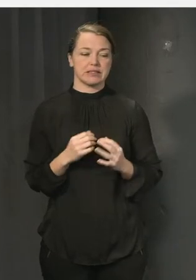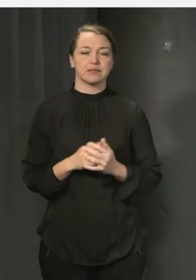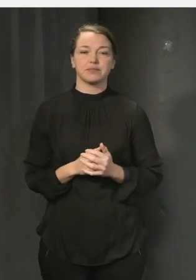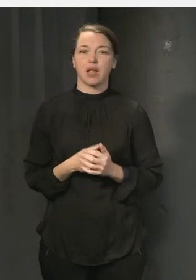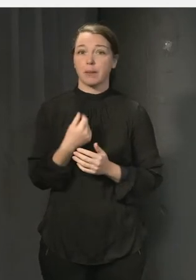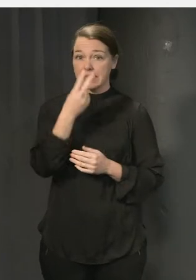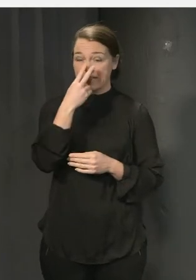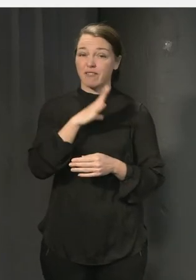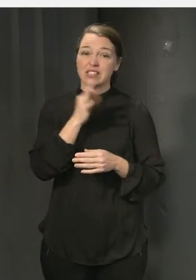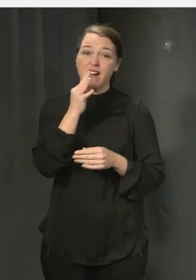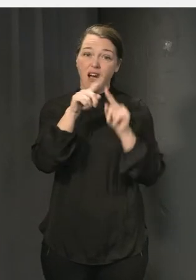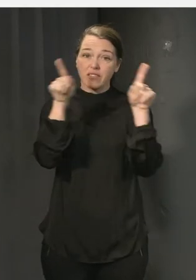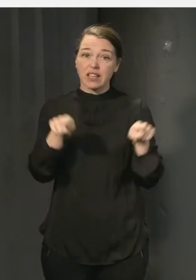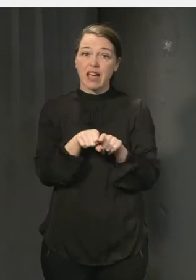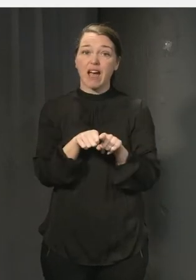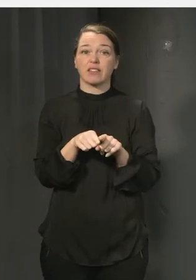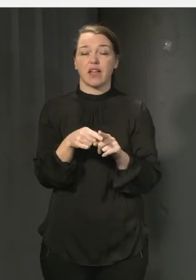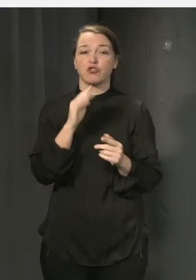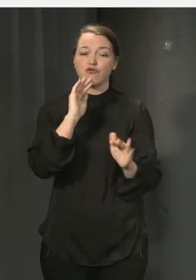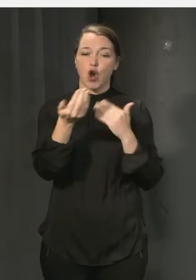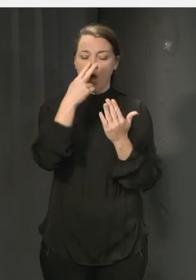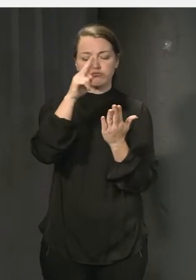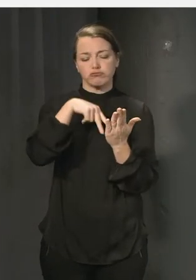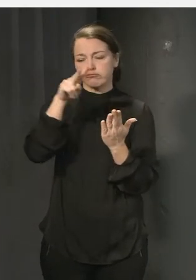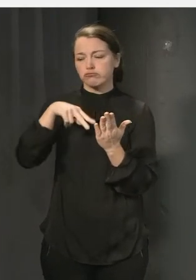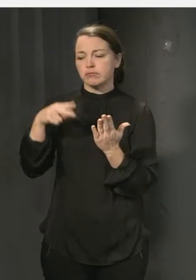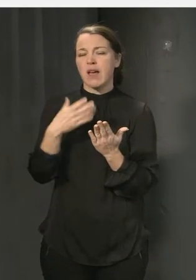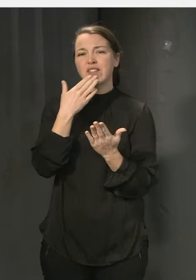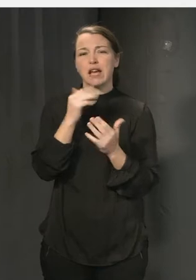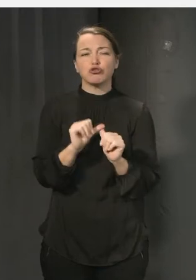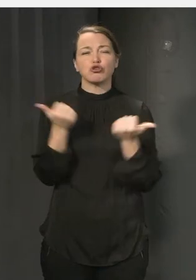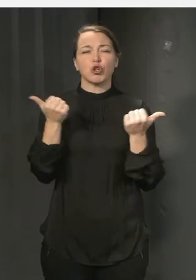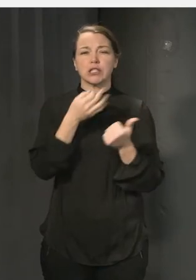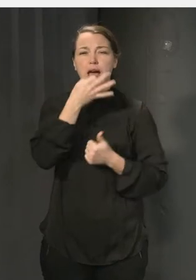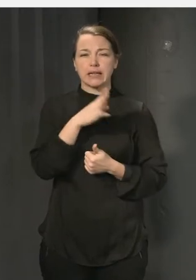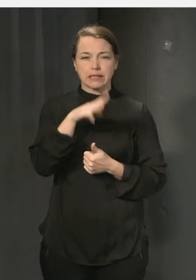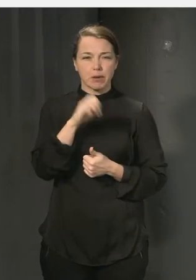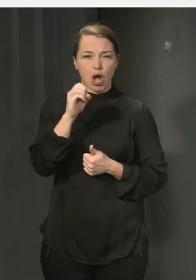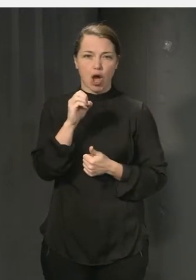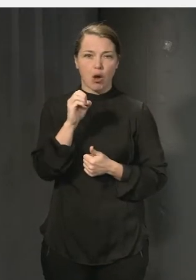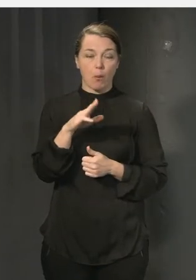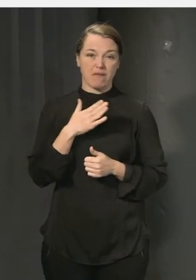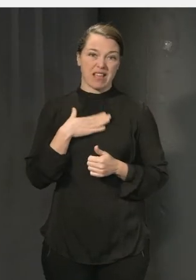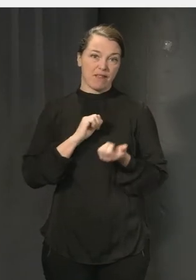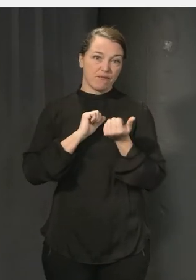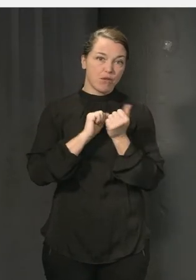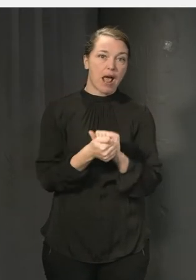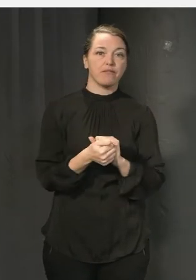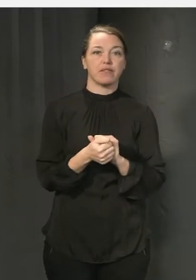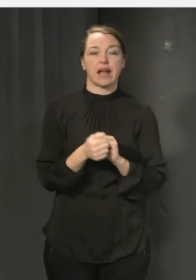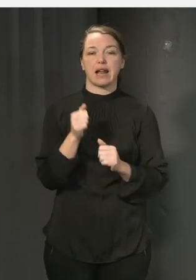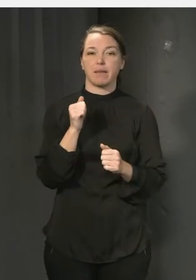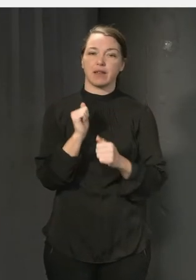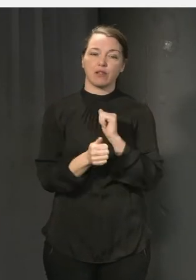på det här med trygghet. så vad tänker du är i de största riskmiljöerna som man måste ha koll på när man ska förändra eller bygga om en skola?